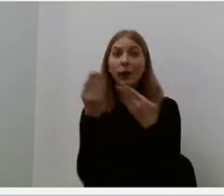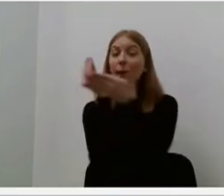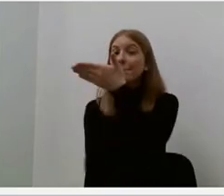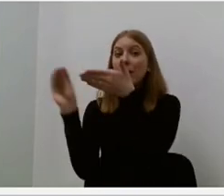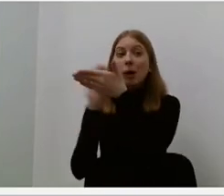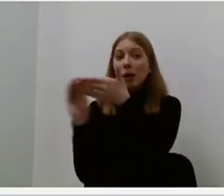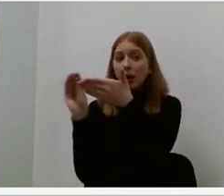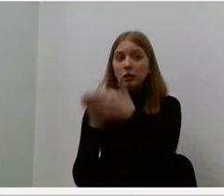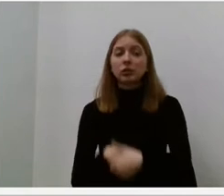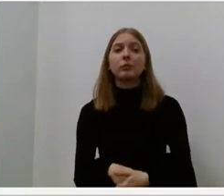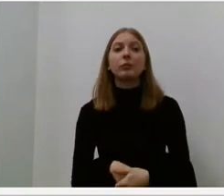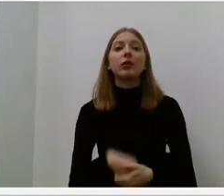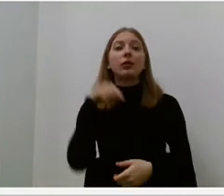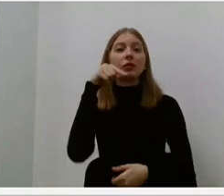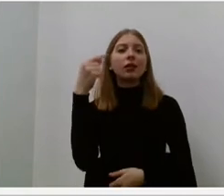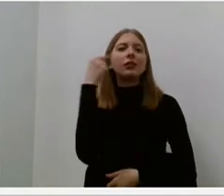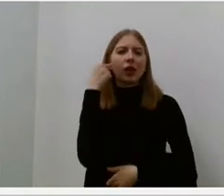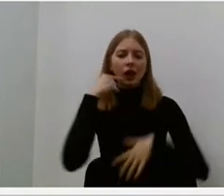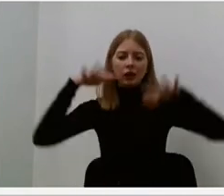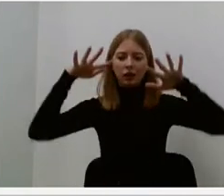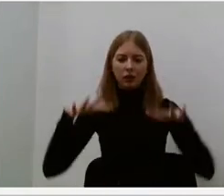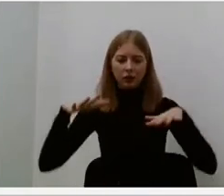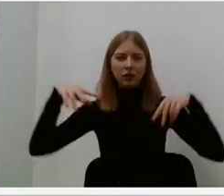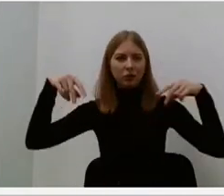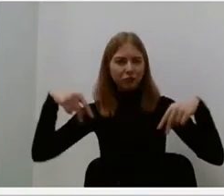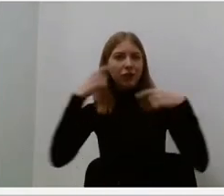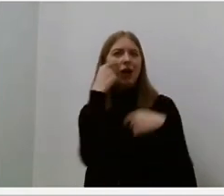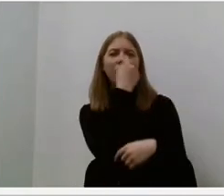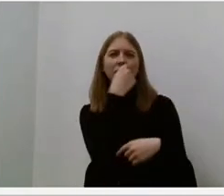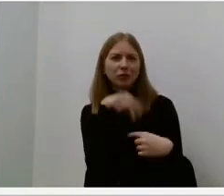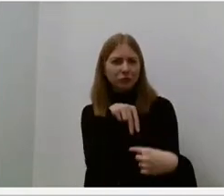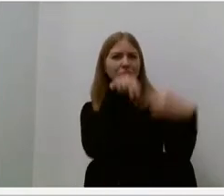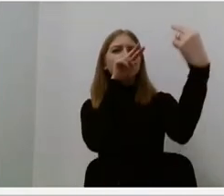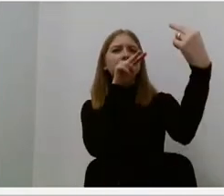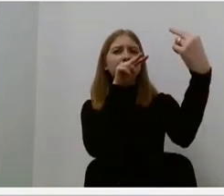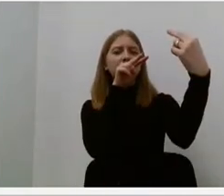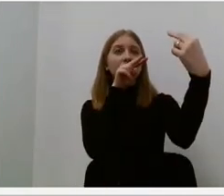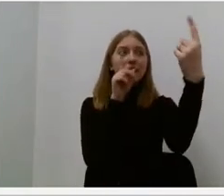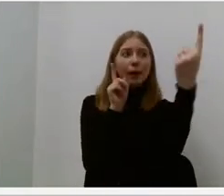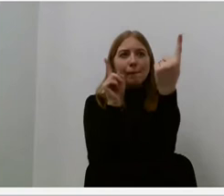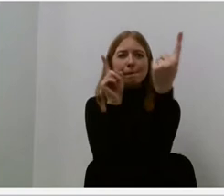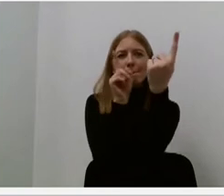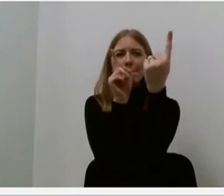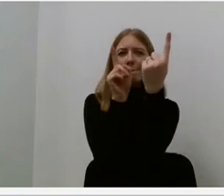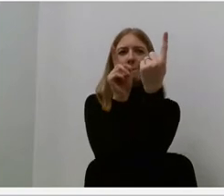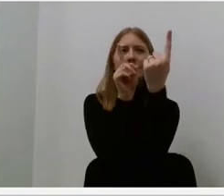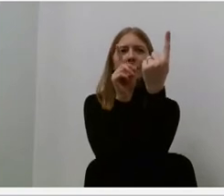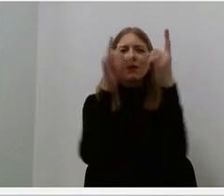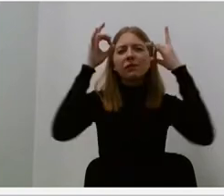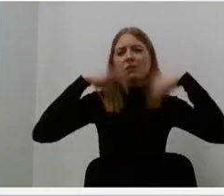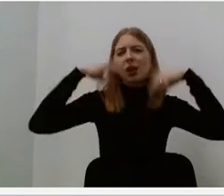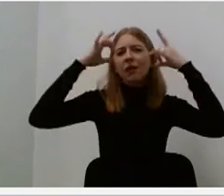Sutartoja salėje susitiko akis. Pamažus linkome stendais vieną prie kitos, nesulaikydamos